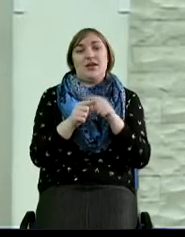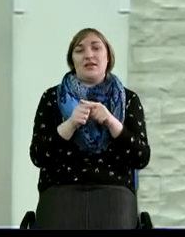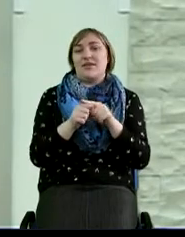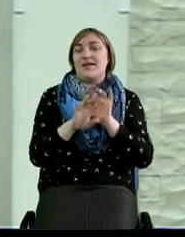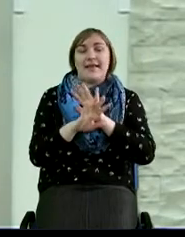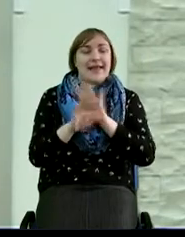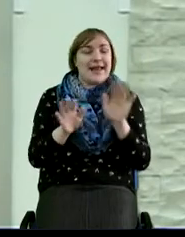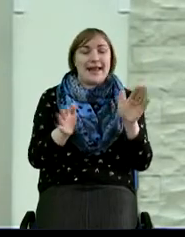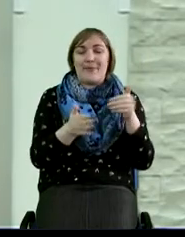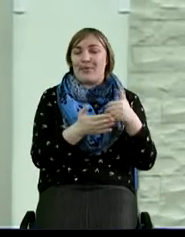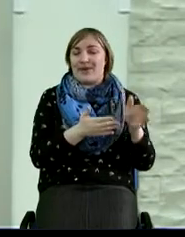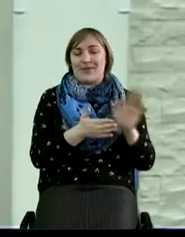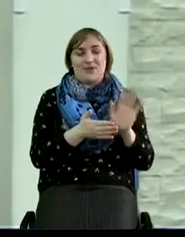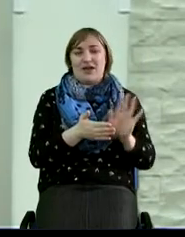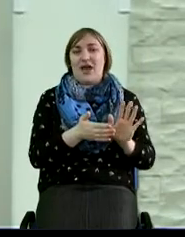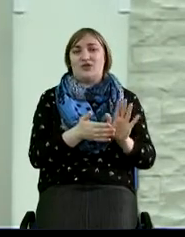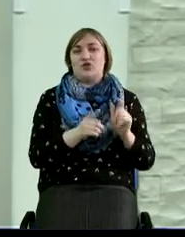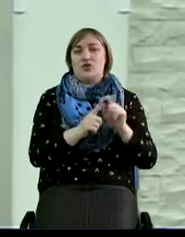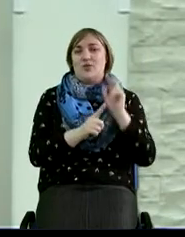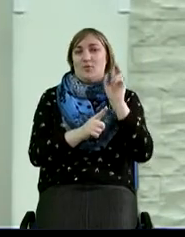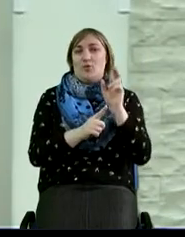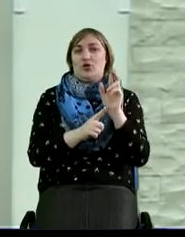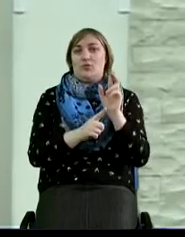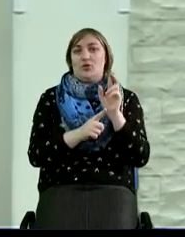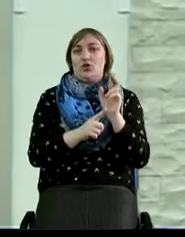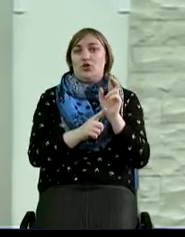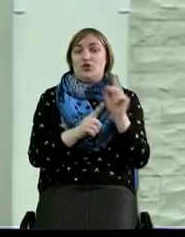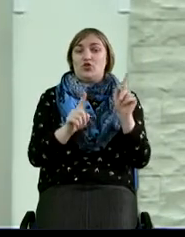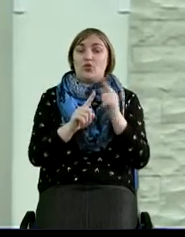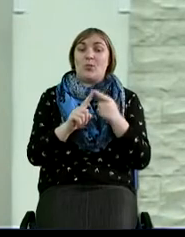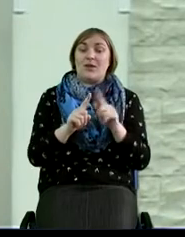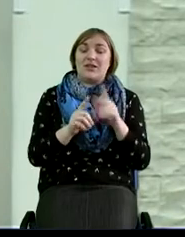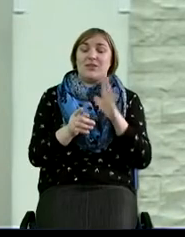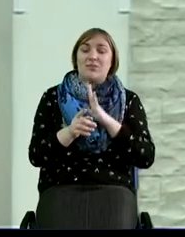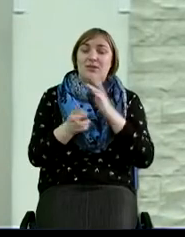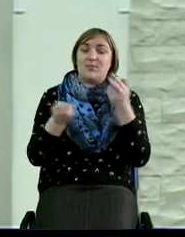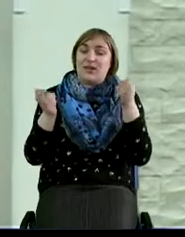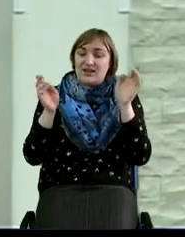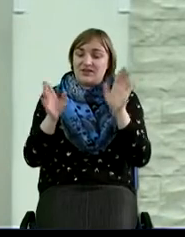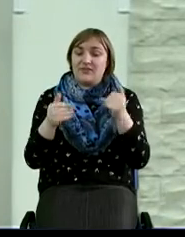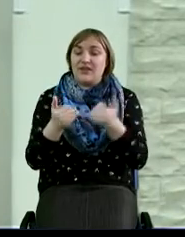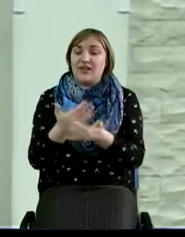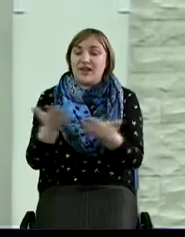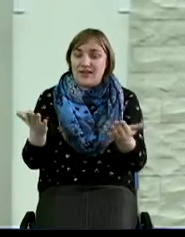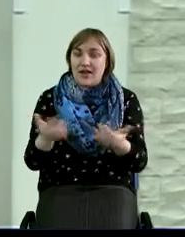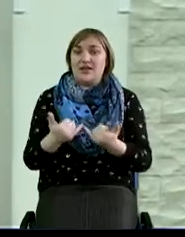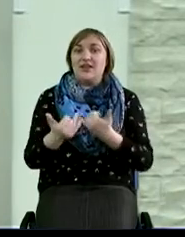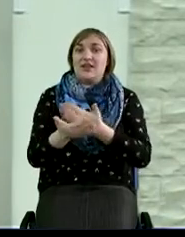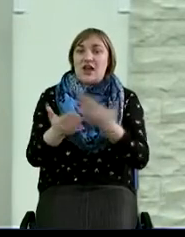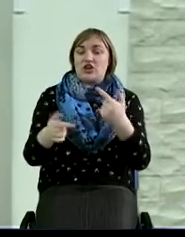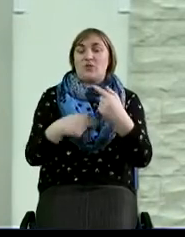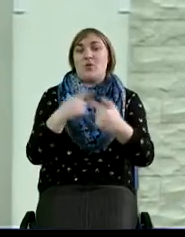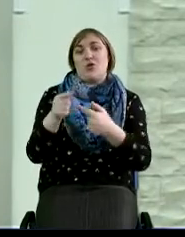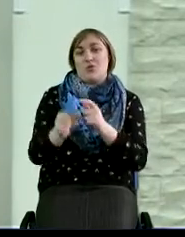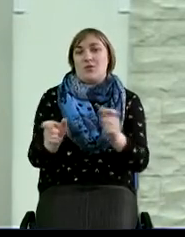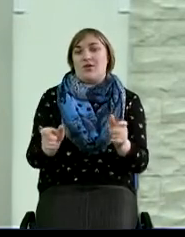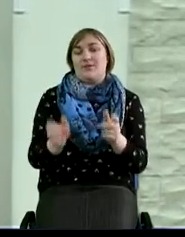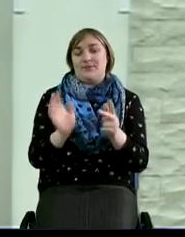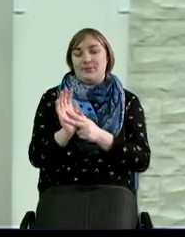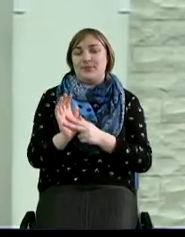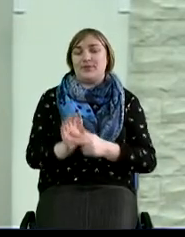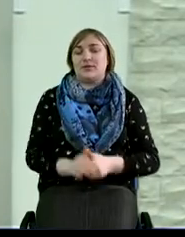пренебрегать Словом Божьим, для того, чтобы это принесло благословение для нас и для наших потомков. Аминь.